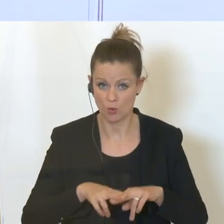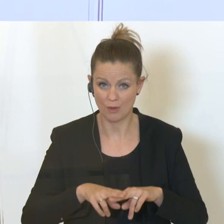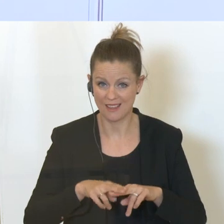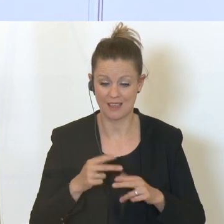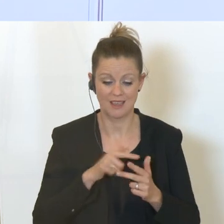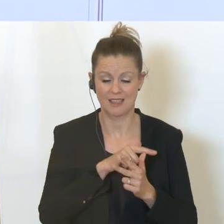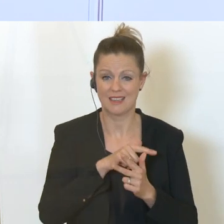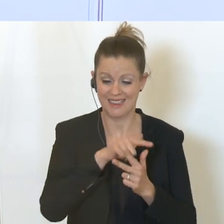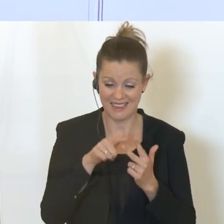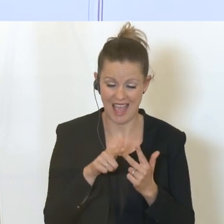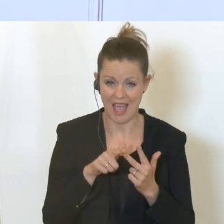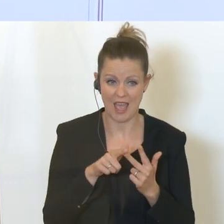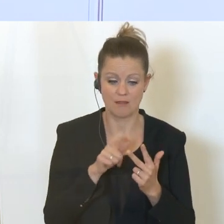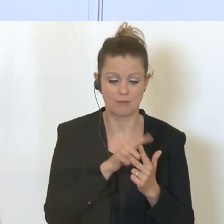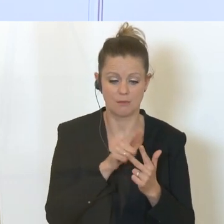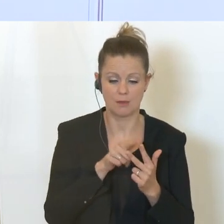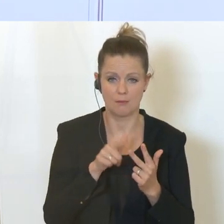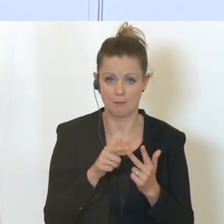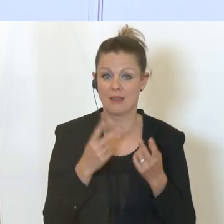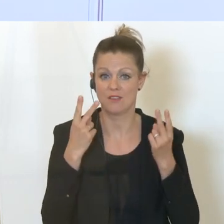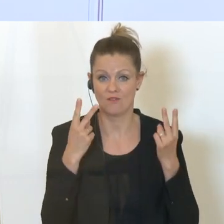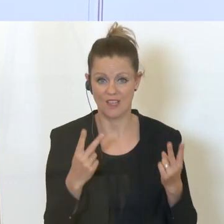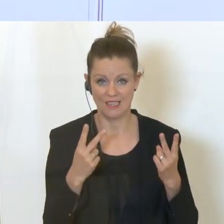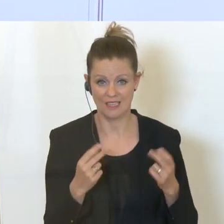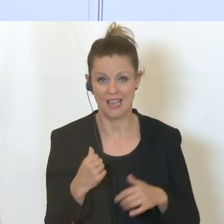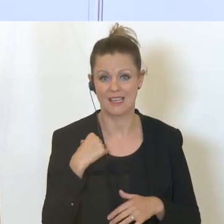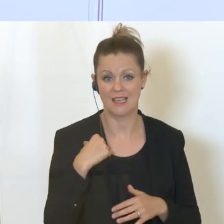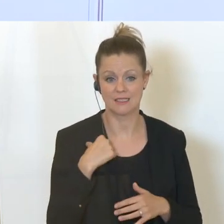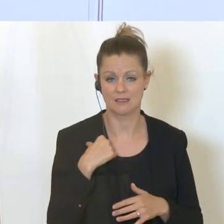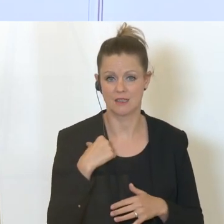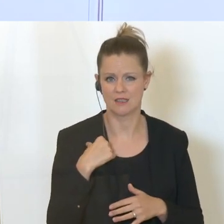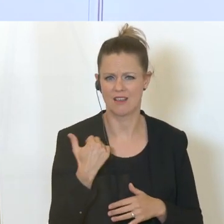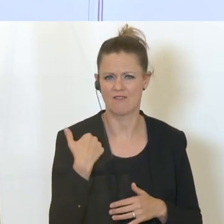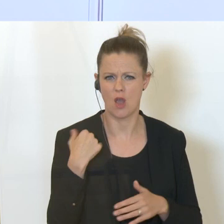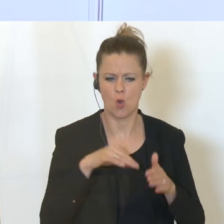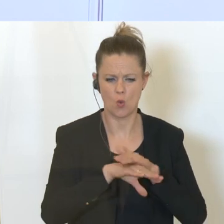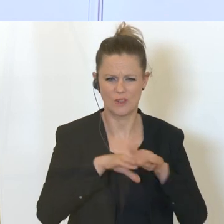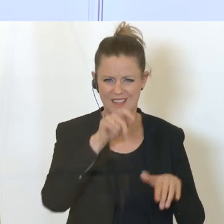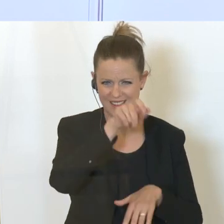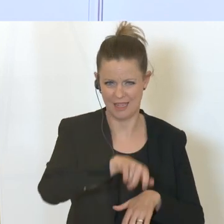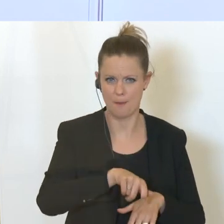diese drei Komponenten sind wichtig. ich habe gestern zum Beispiel erst mit einem Unternehmer